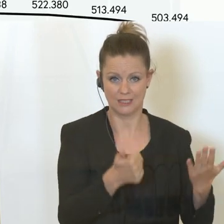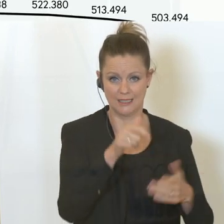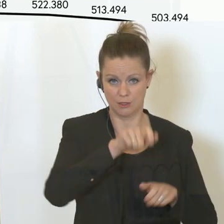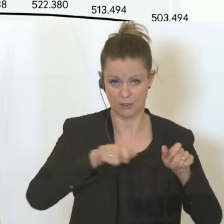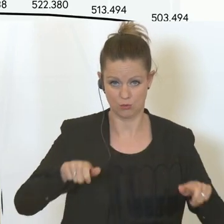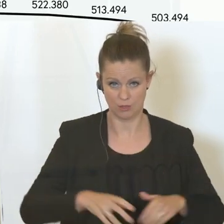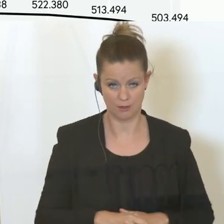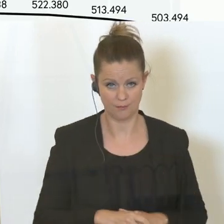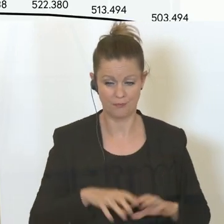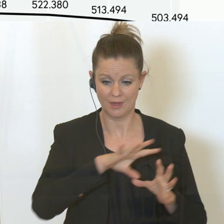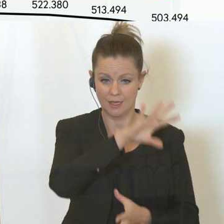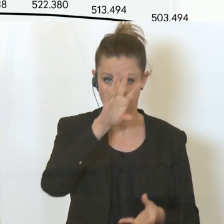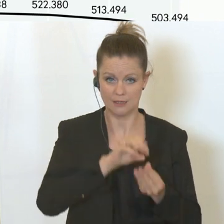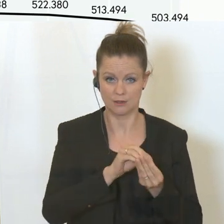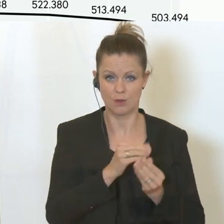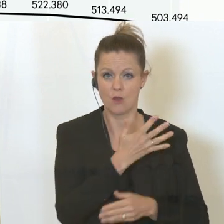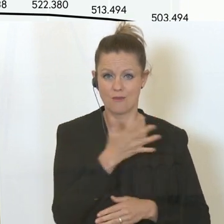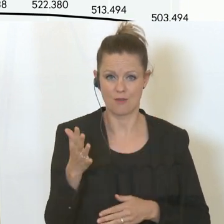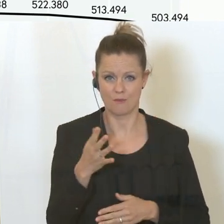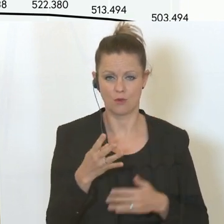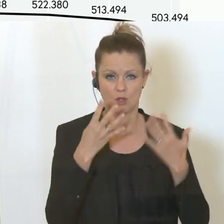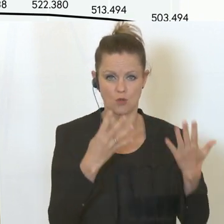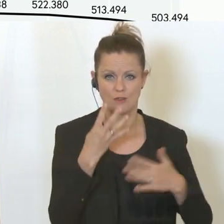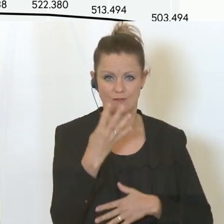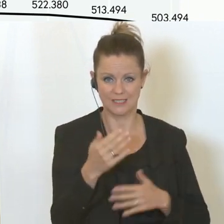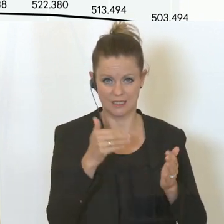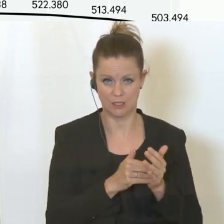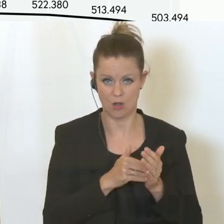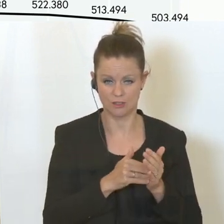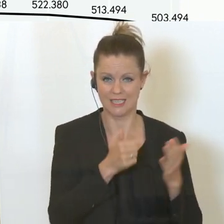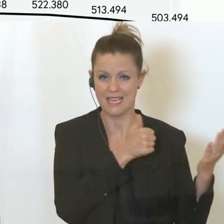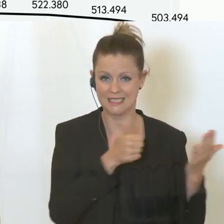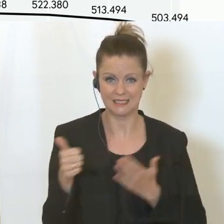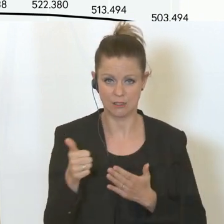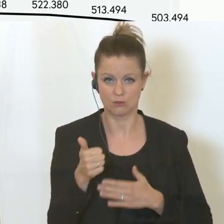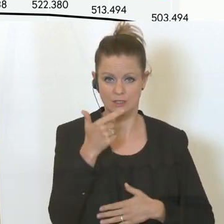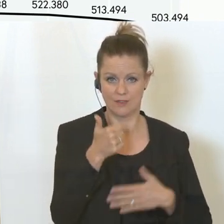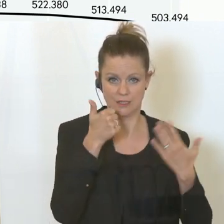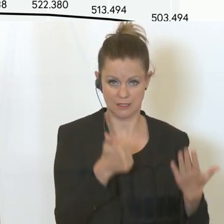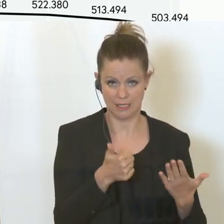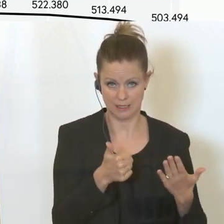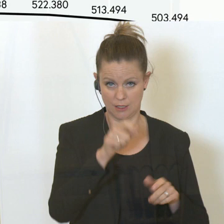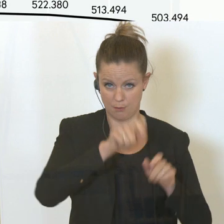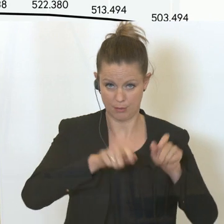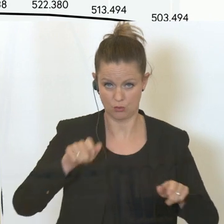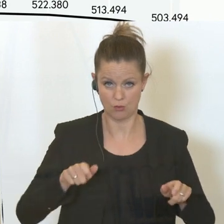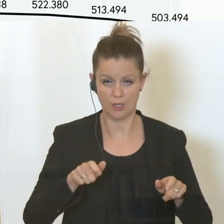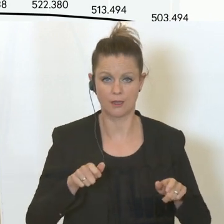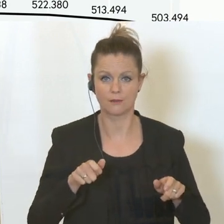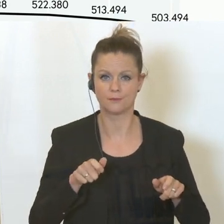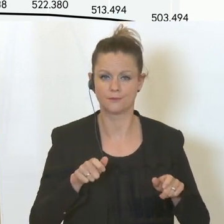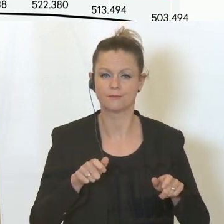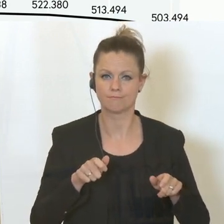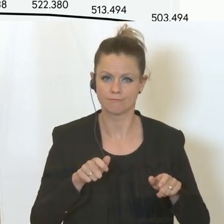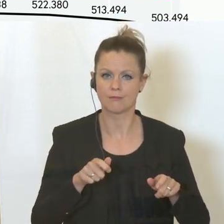Insgesamt sind das 549.662 Personen in